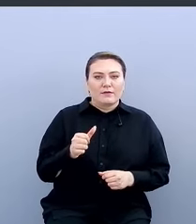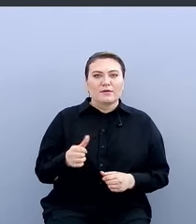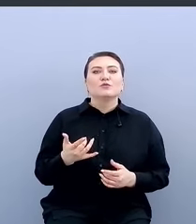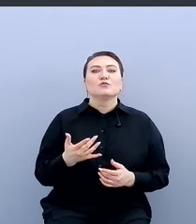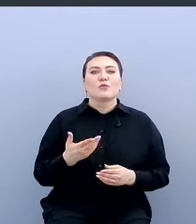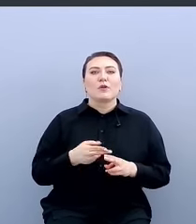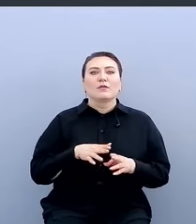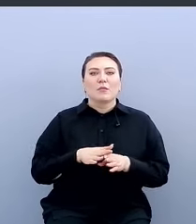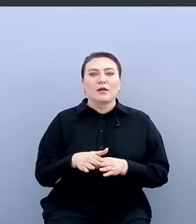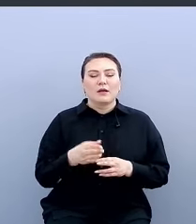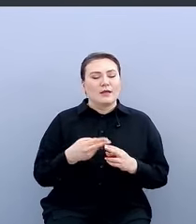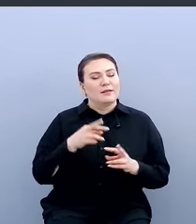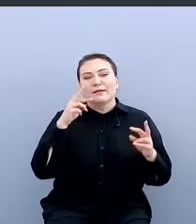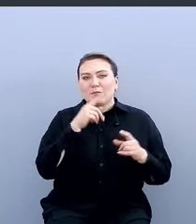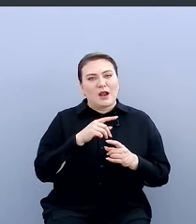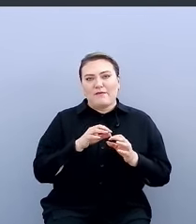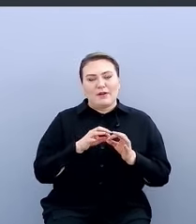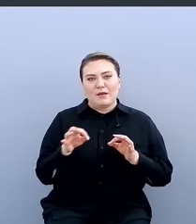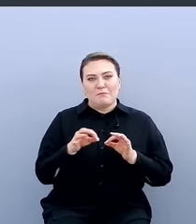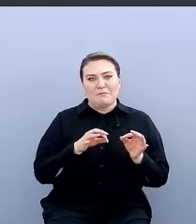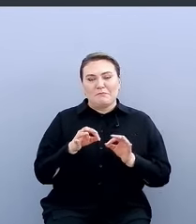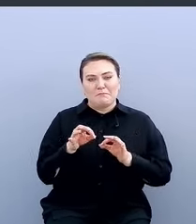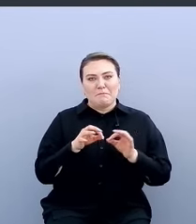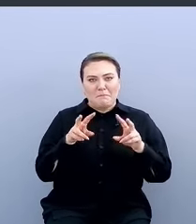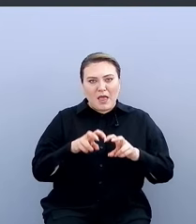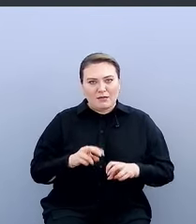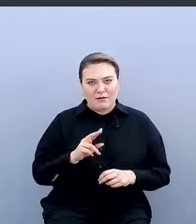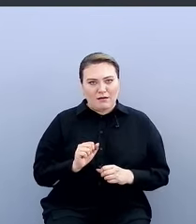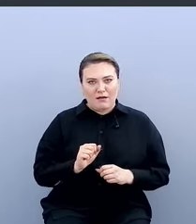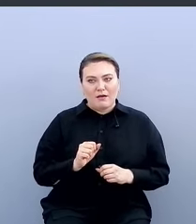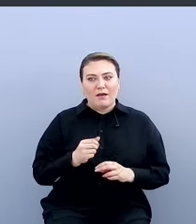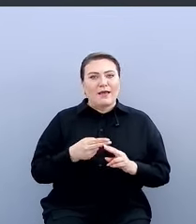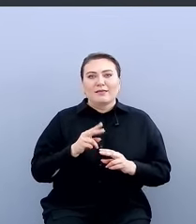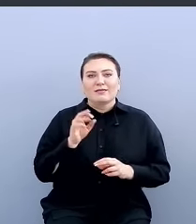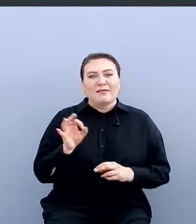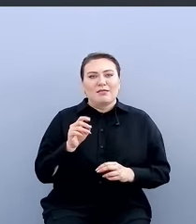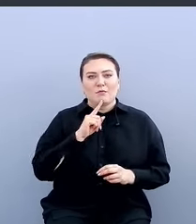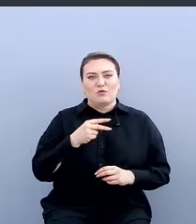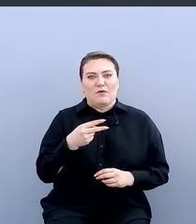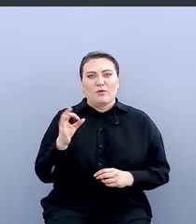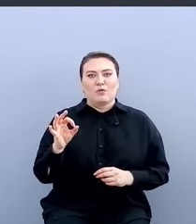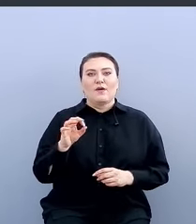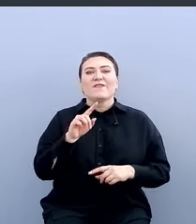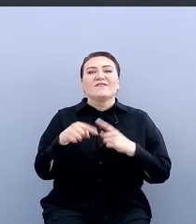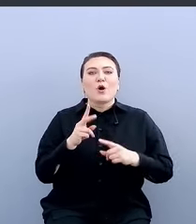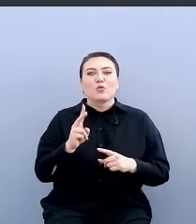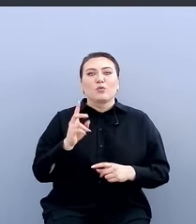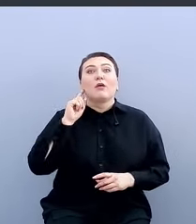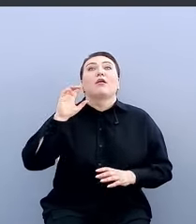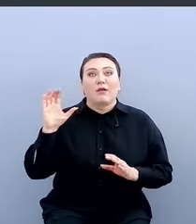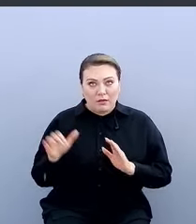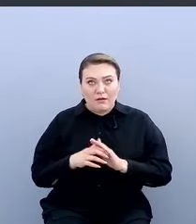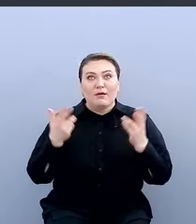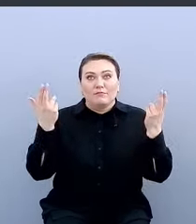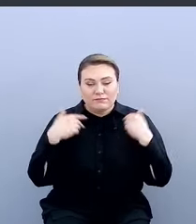деле это совершенно неправильная метрика, потому что у тебя она никогда не будет равна нулю. Всегда кто-то поведется, даже если у суперно